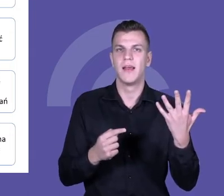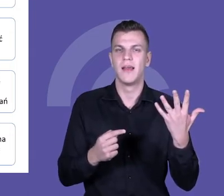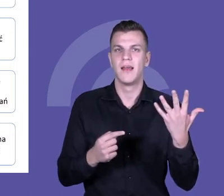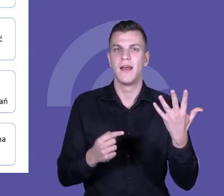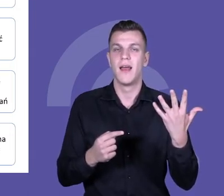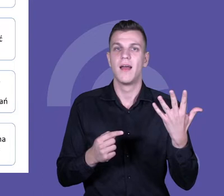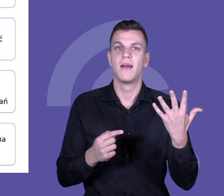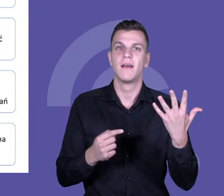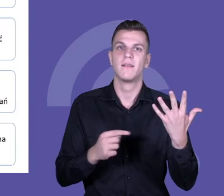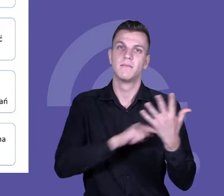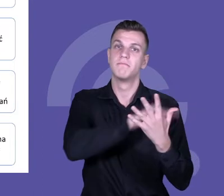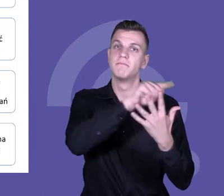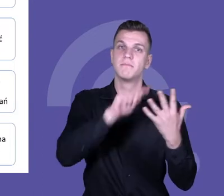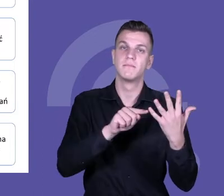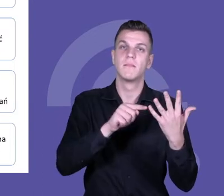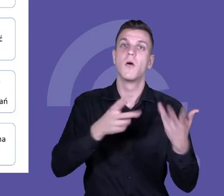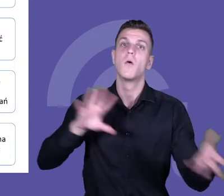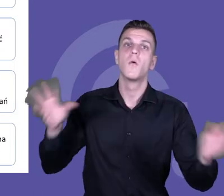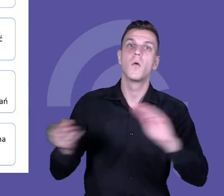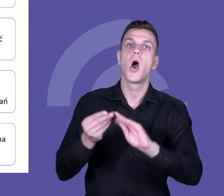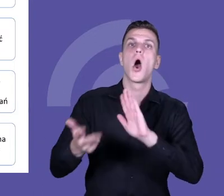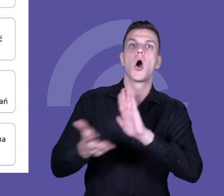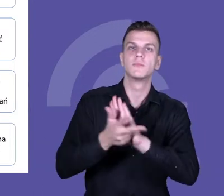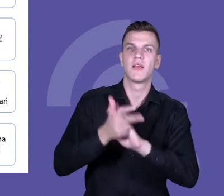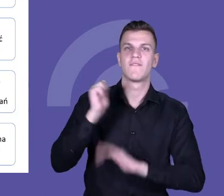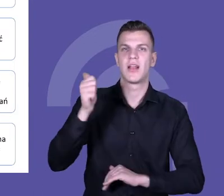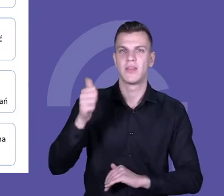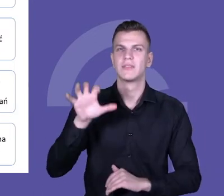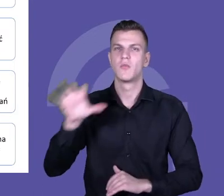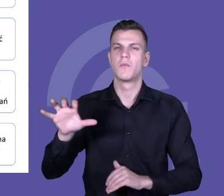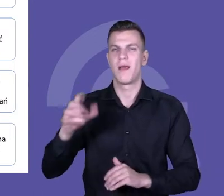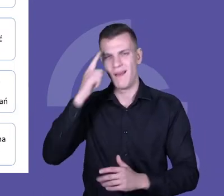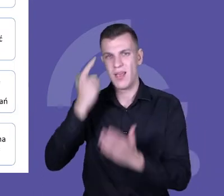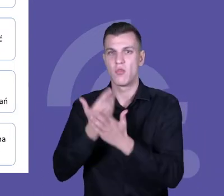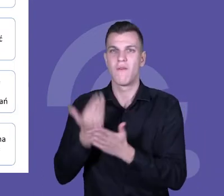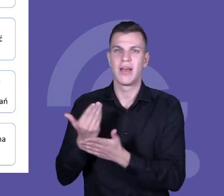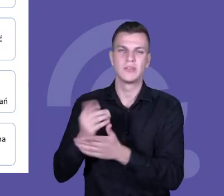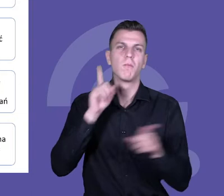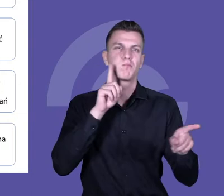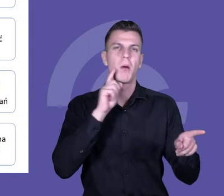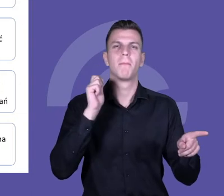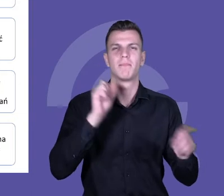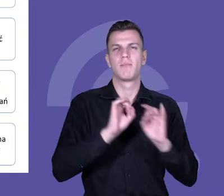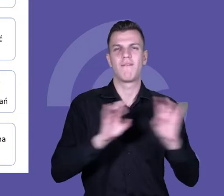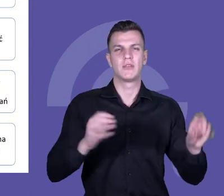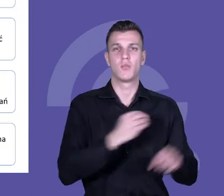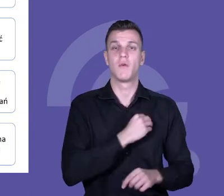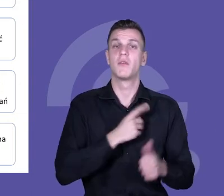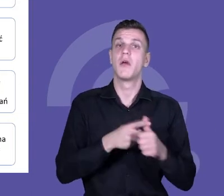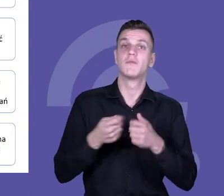wynikiem zebrania kompetencji, osiemnastu kompetencji proinnowacyjnych wskazanych przez profesora Faslednicza. I to jest współpraca,